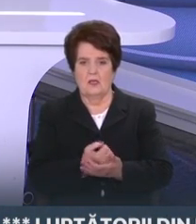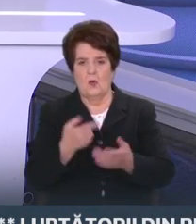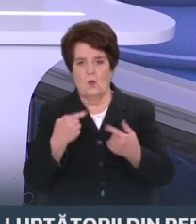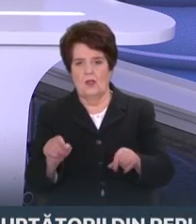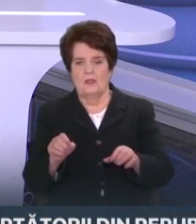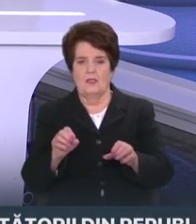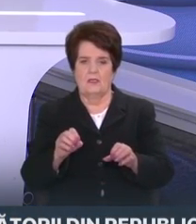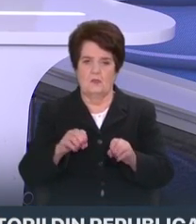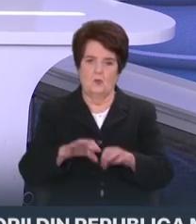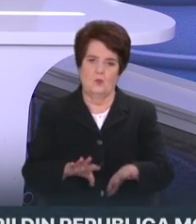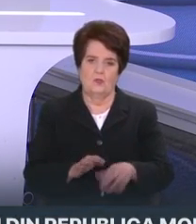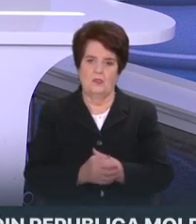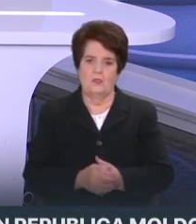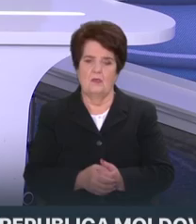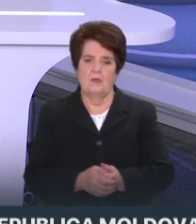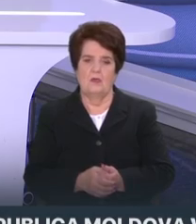soluție?